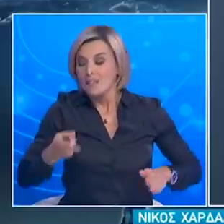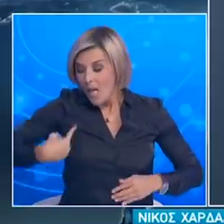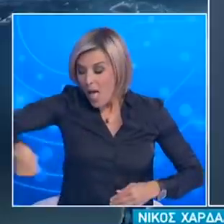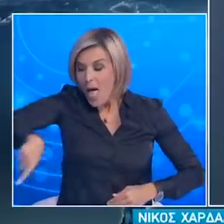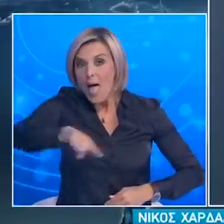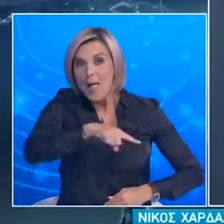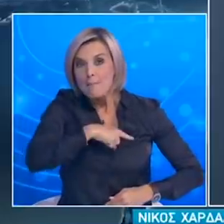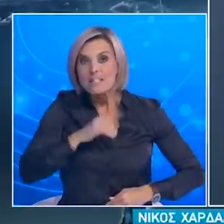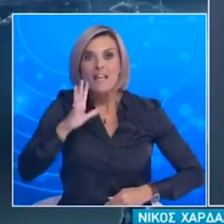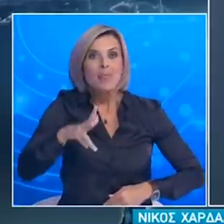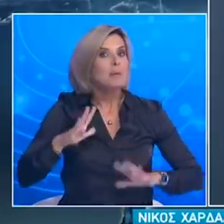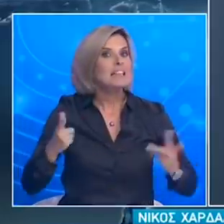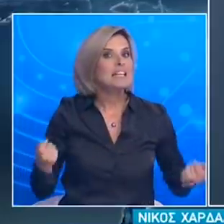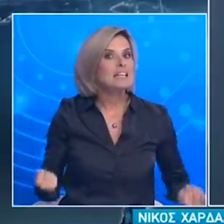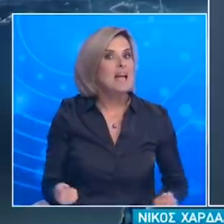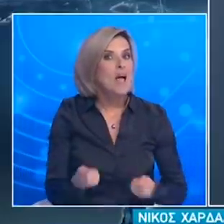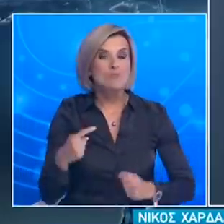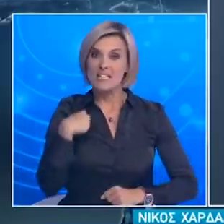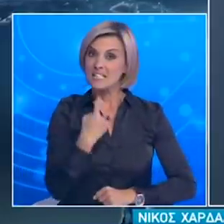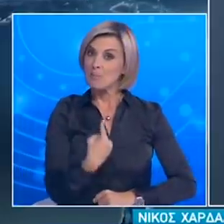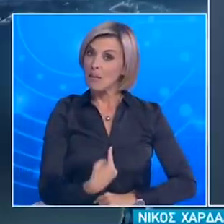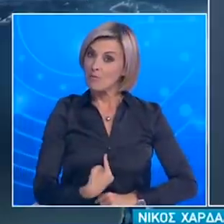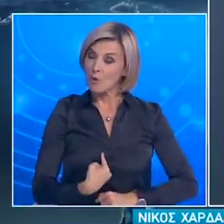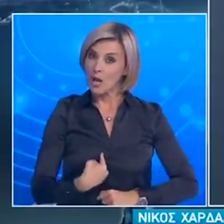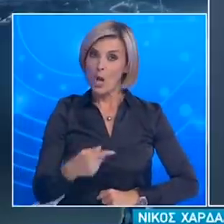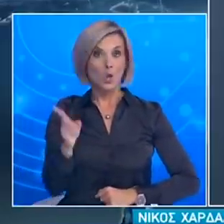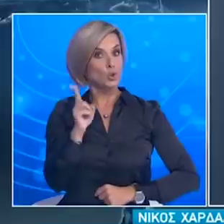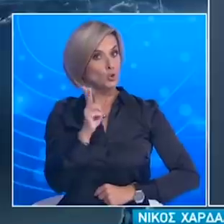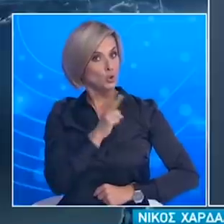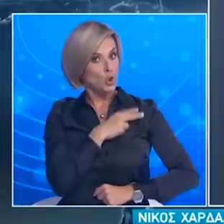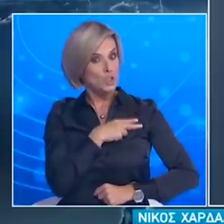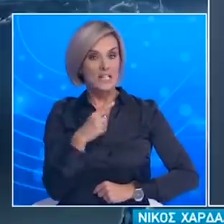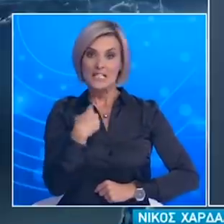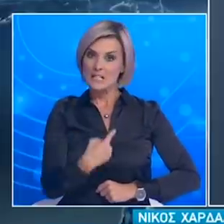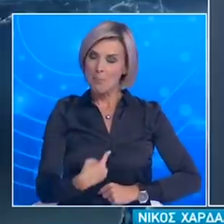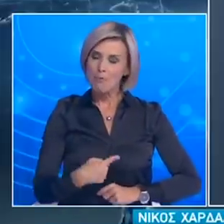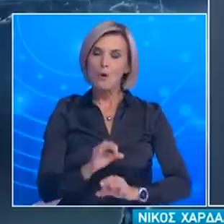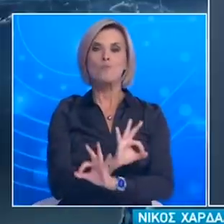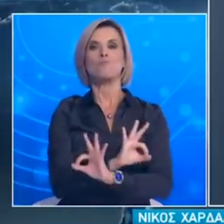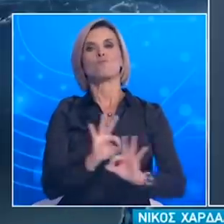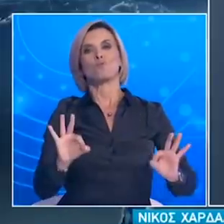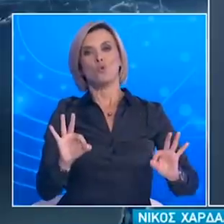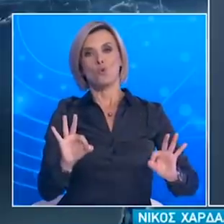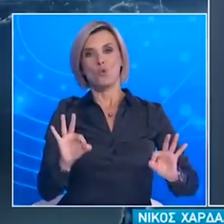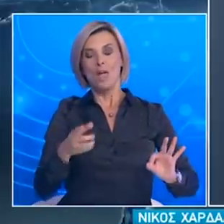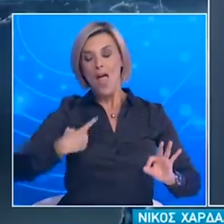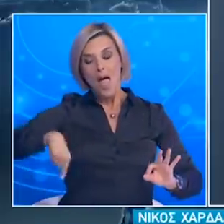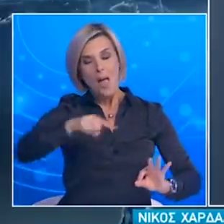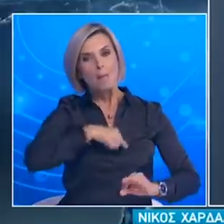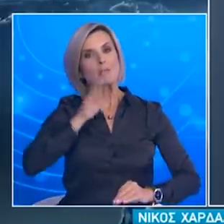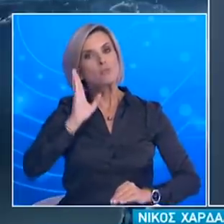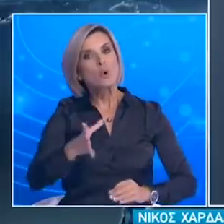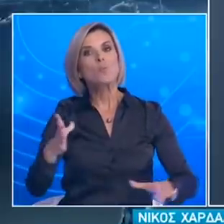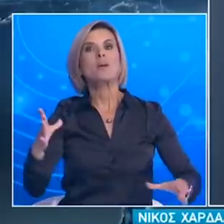από τις καθημερινές επιλογές μας αν συνεχίσουμε να κάνουμε τις σωστές γιατί το να βγούμε νικητές είναι στο χέρι μας και μόνο